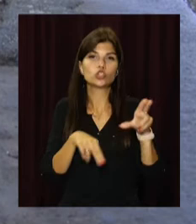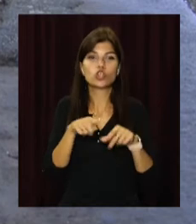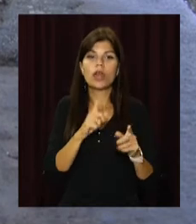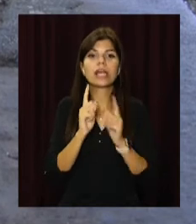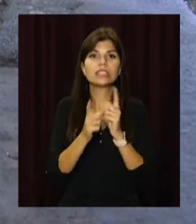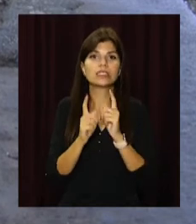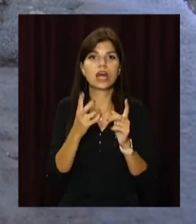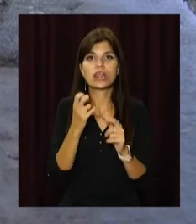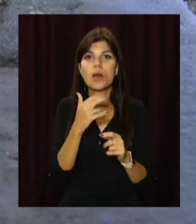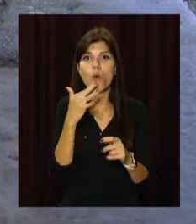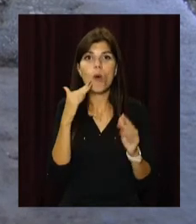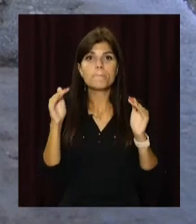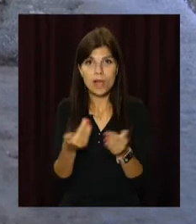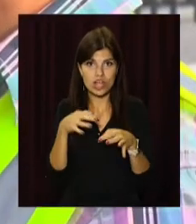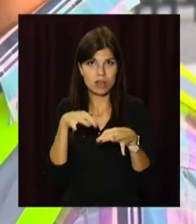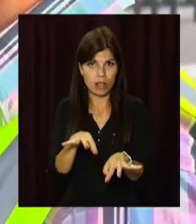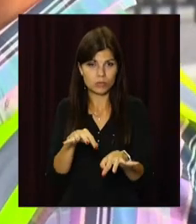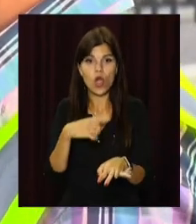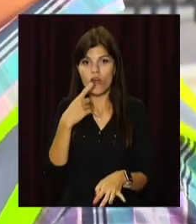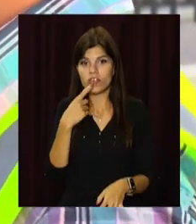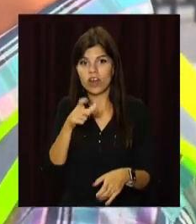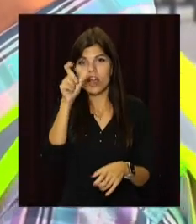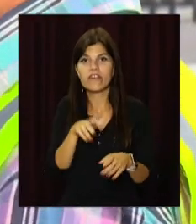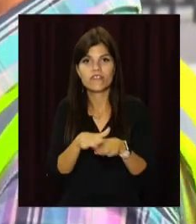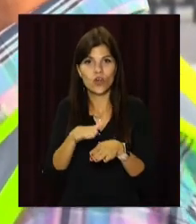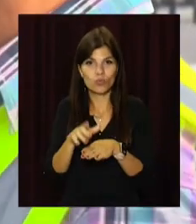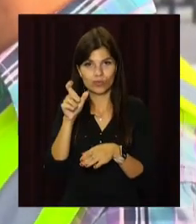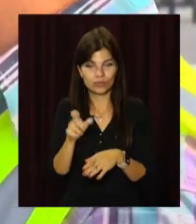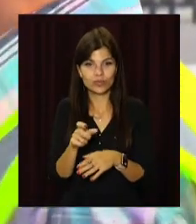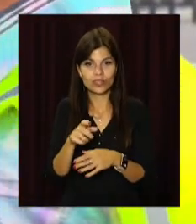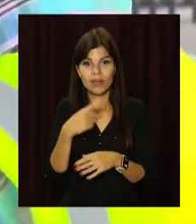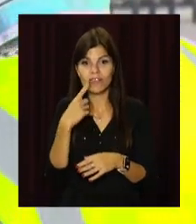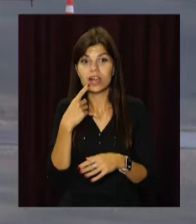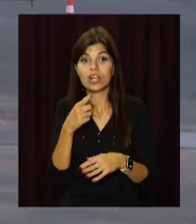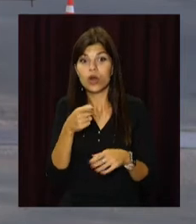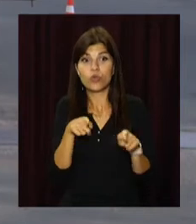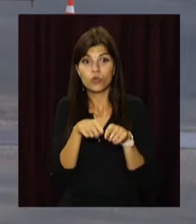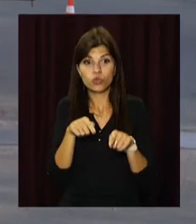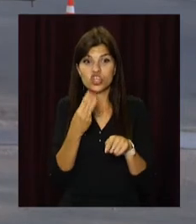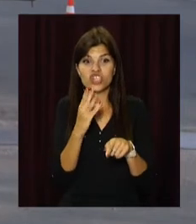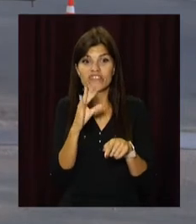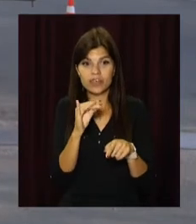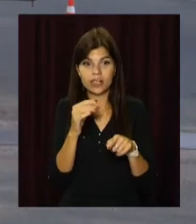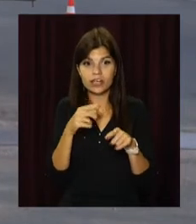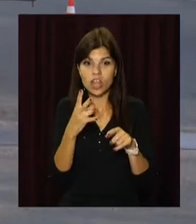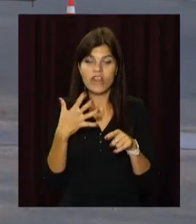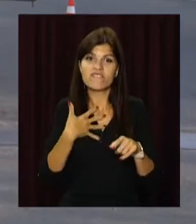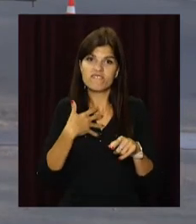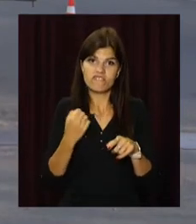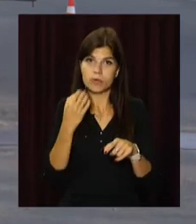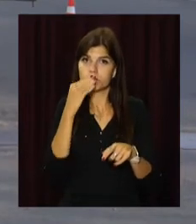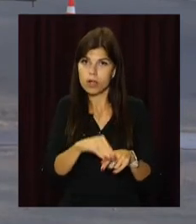ним їздитиме набагато менше транспорту, говорить виконроб Володимир Дзідзюра. Вітак шви тут потрібно міняти на більш надійні.